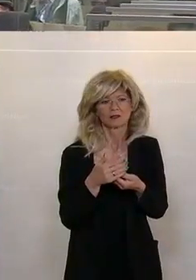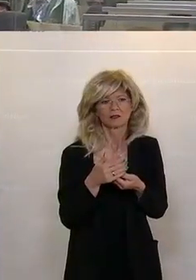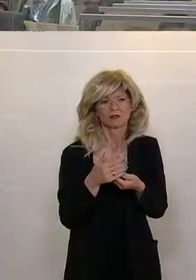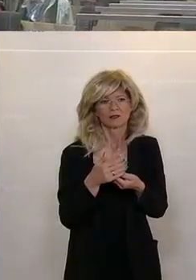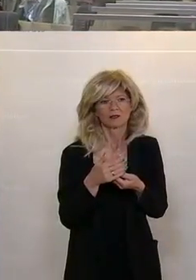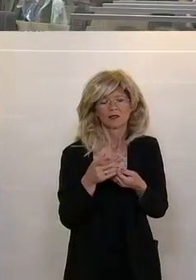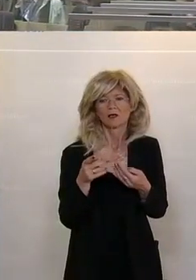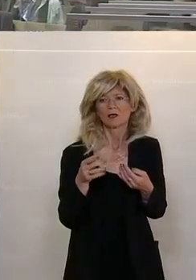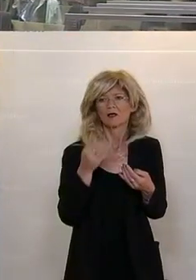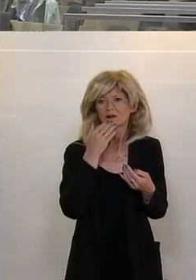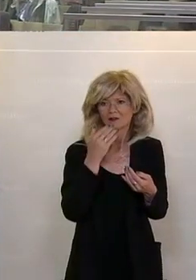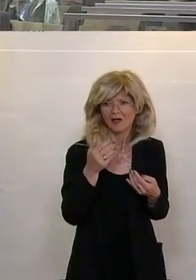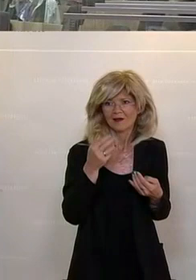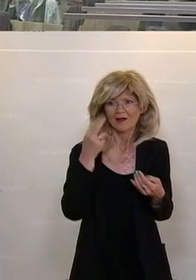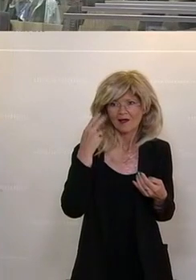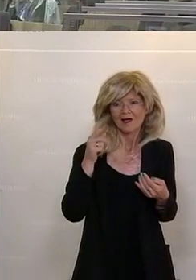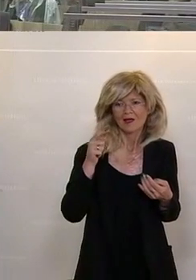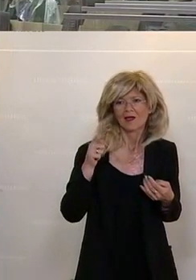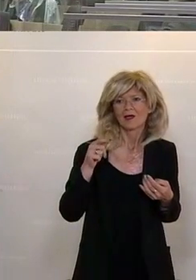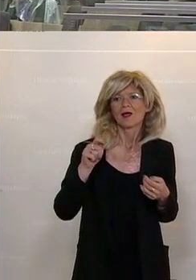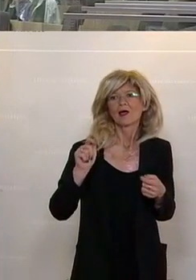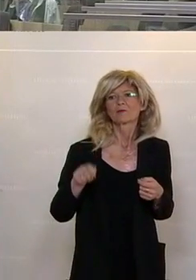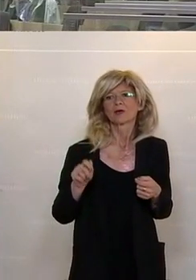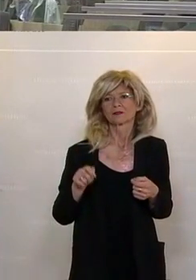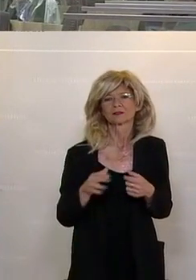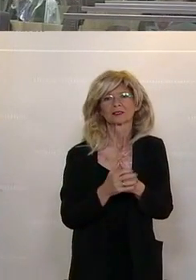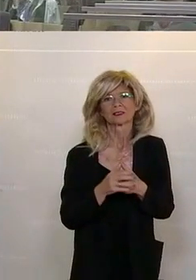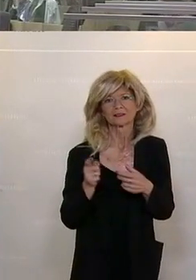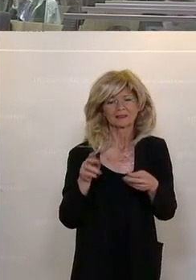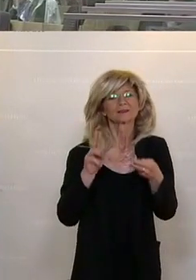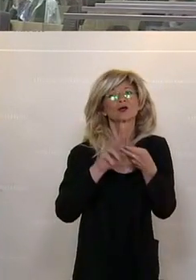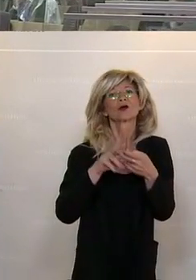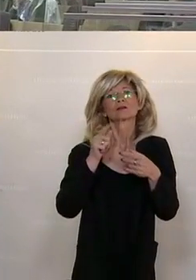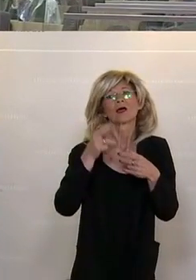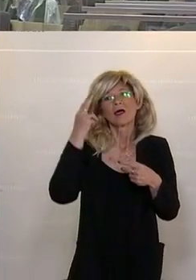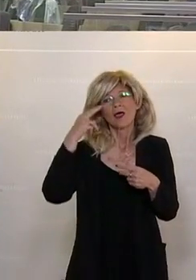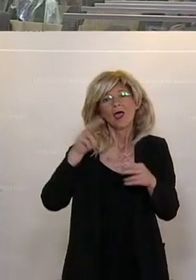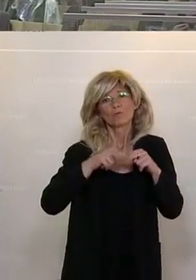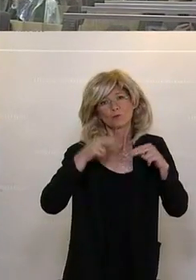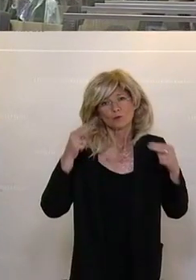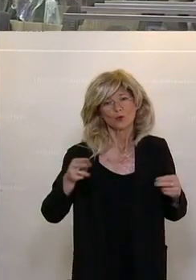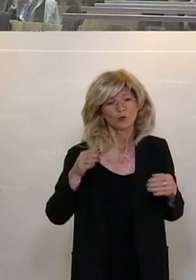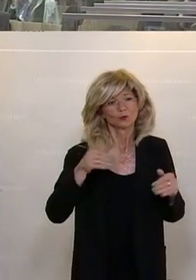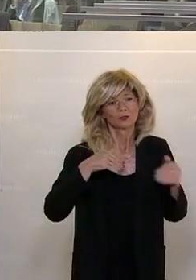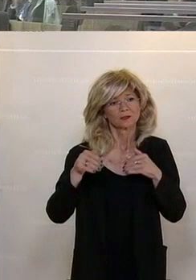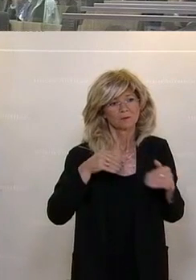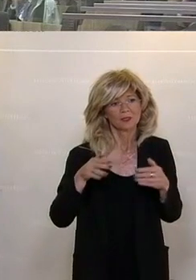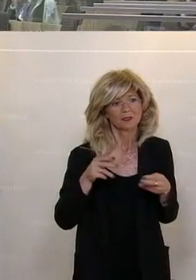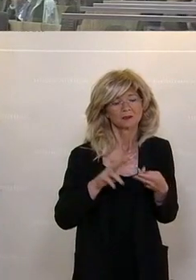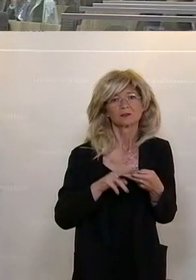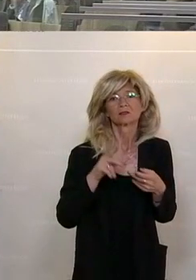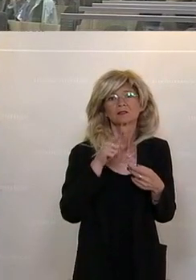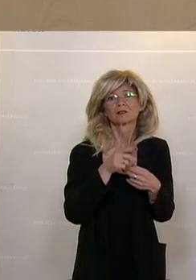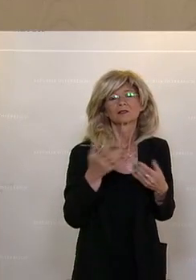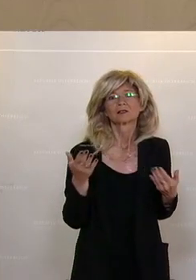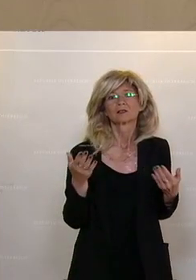Präsident, sehr geehrter Herr Bundesminister, sehr geehrte Kolleginnen und Kollegen. Ich kann meinem Vorredner nur zustimmen. Die Krise hat sehr viele Menschen in